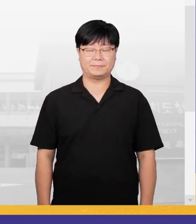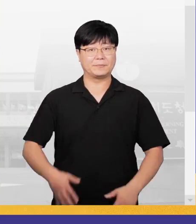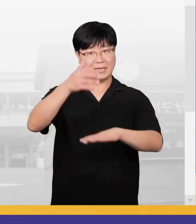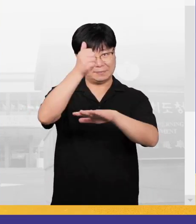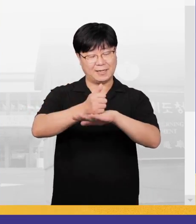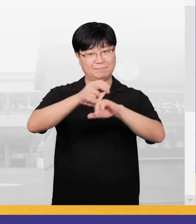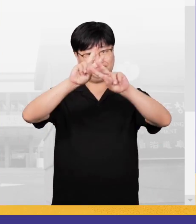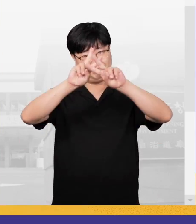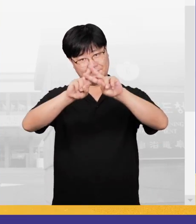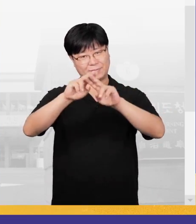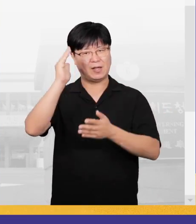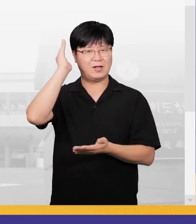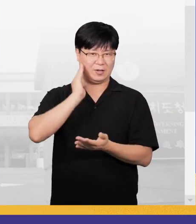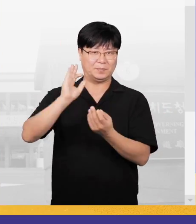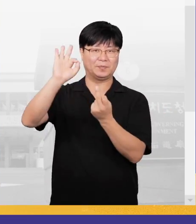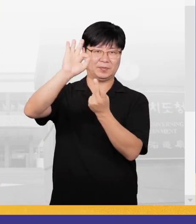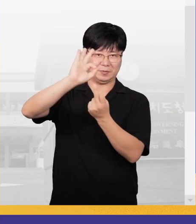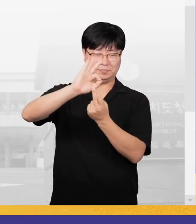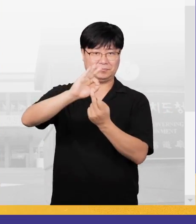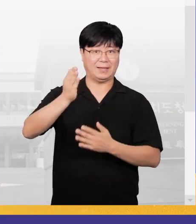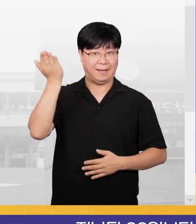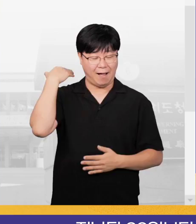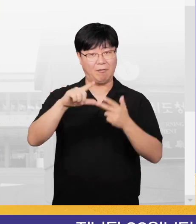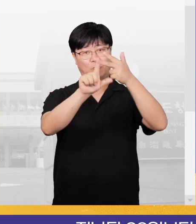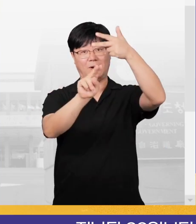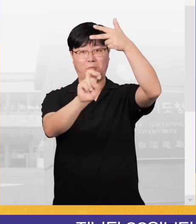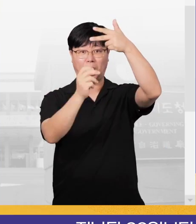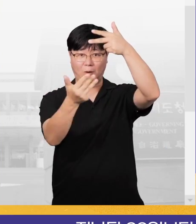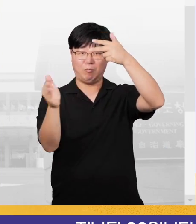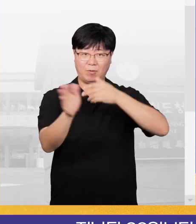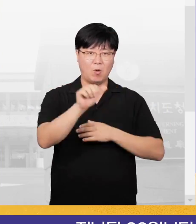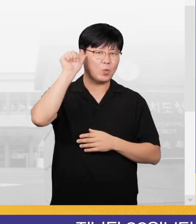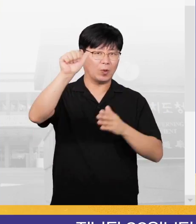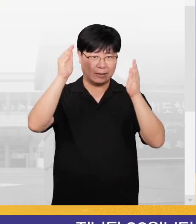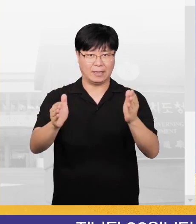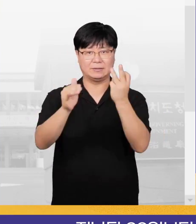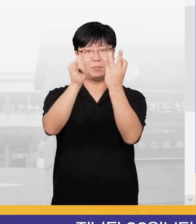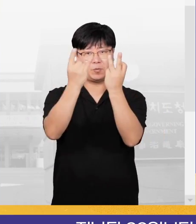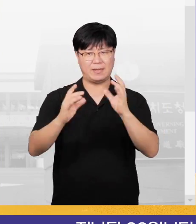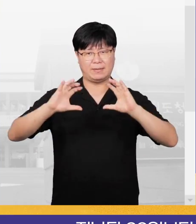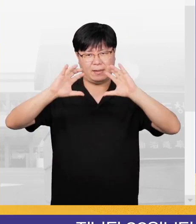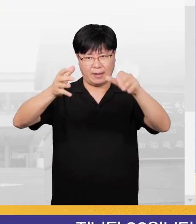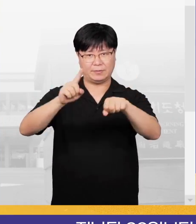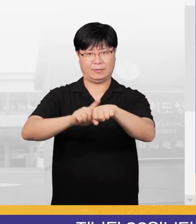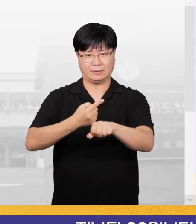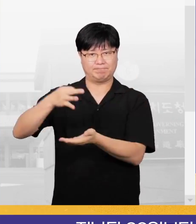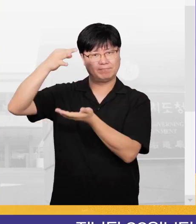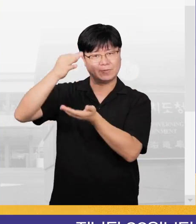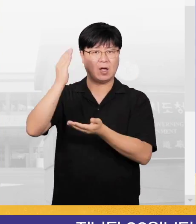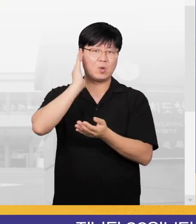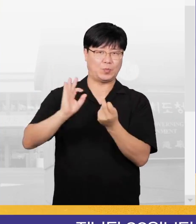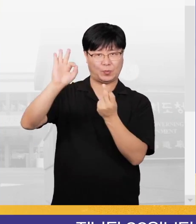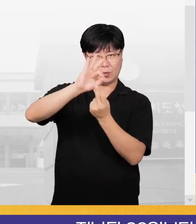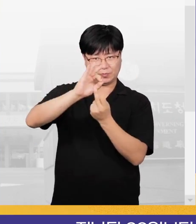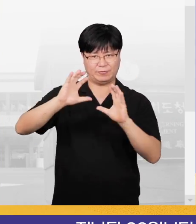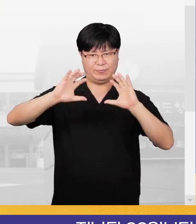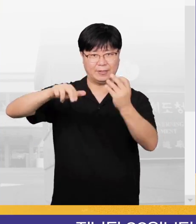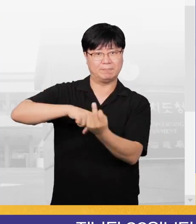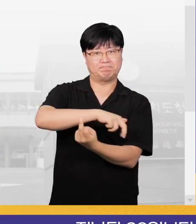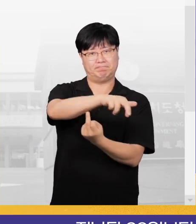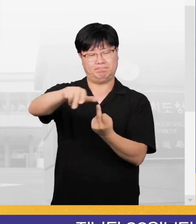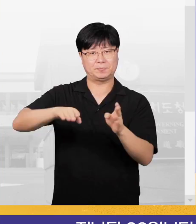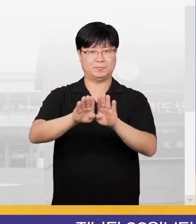마지막 캐시태그, 검은오름입니다. 지난달 28일부터 5일간 제13회 세계자연유산